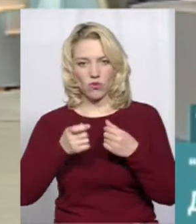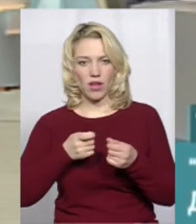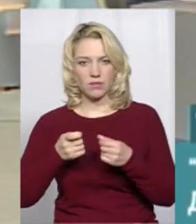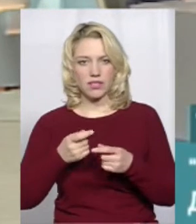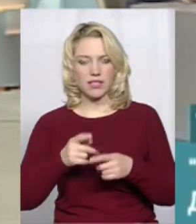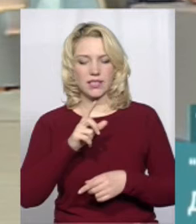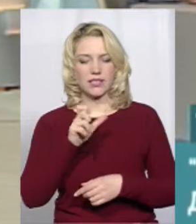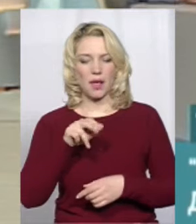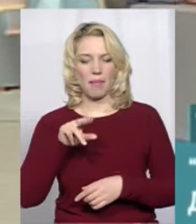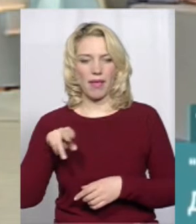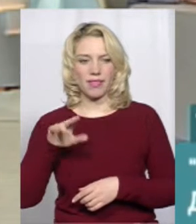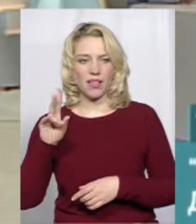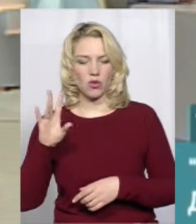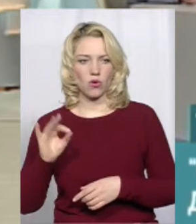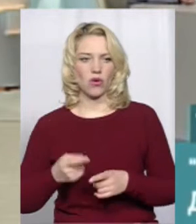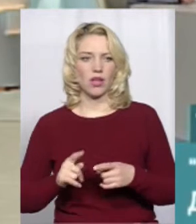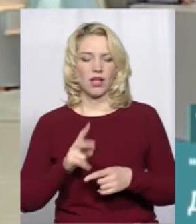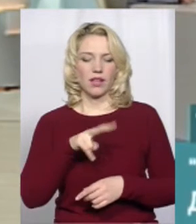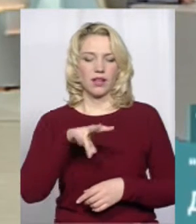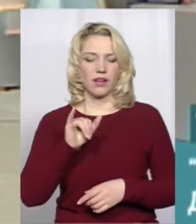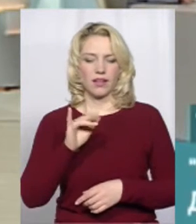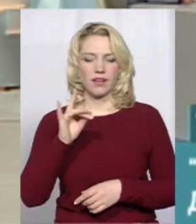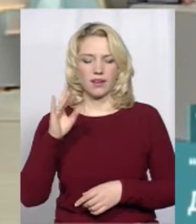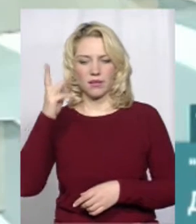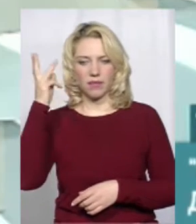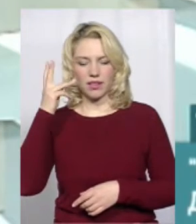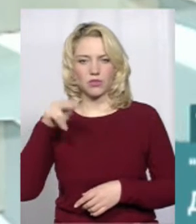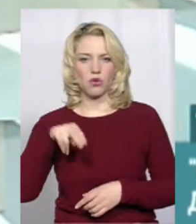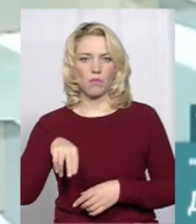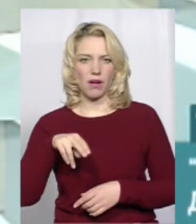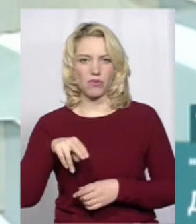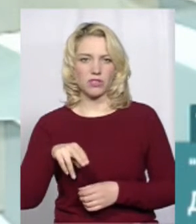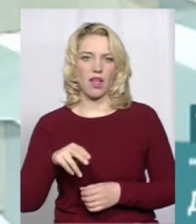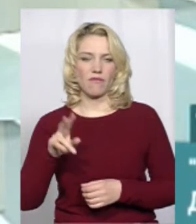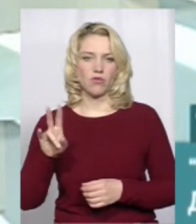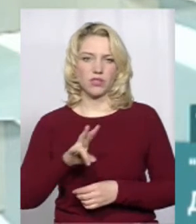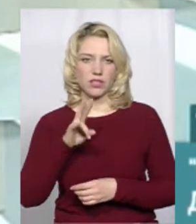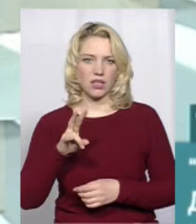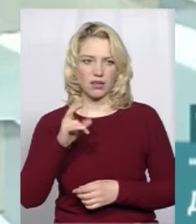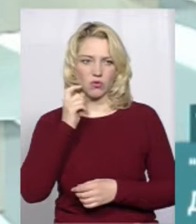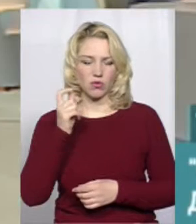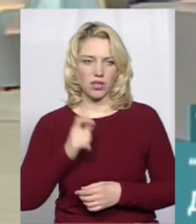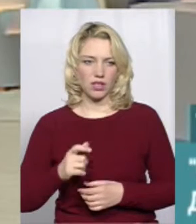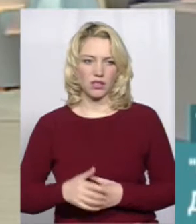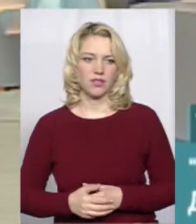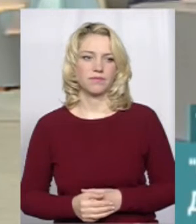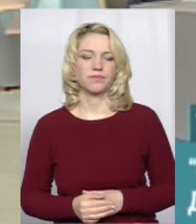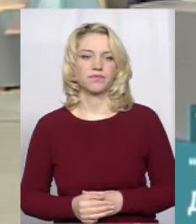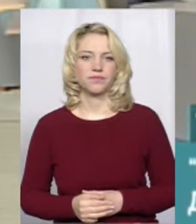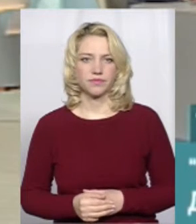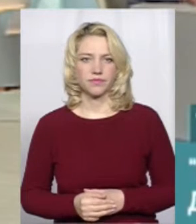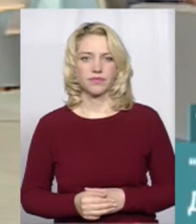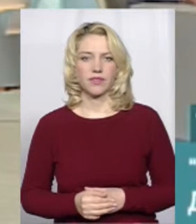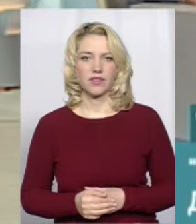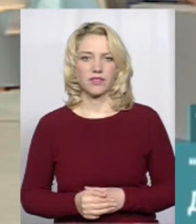Олена Западенко та клірик Хмельницької єпархії Православної церкви України проти Єрей Олександр. Добрий вечір. Добрий вечір. Слава